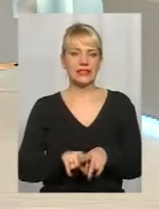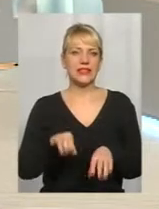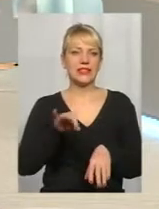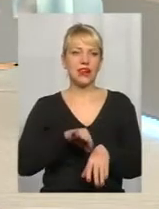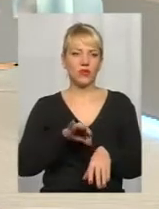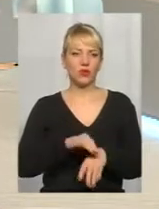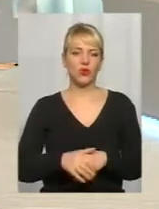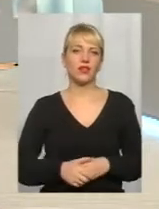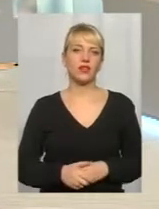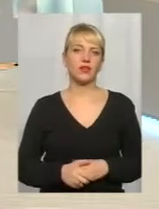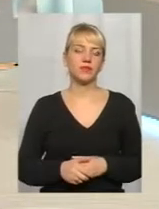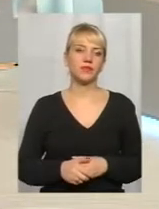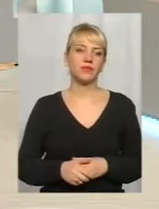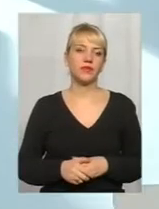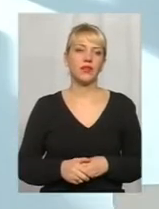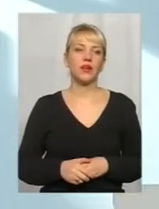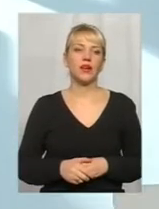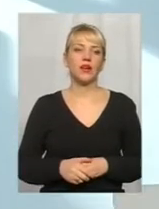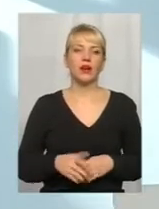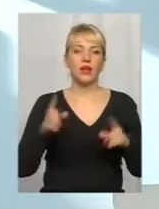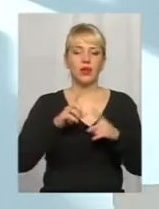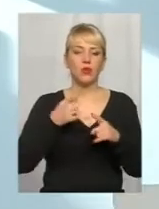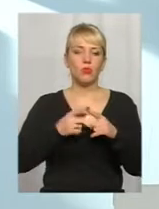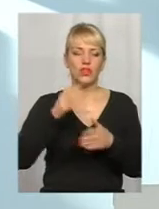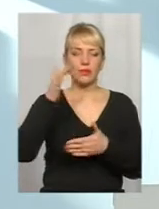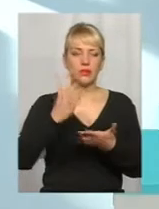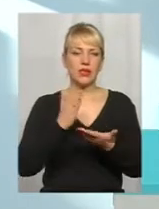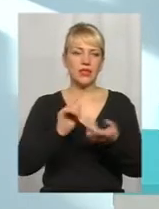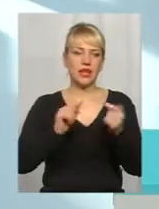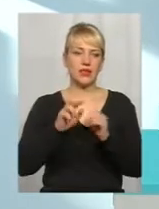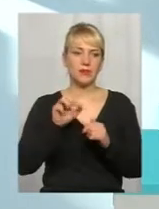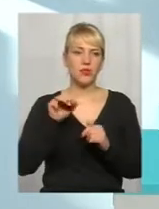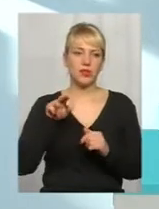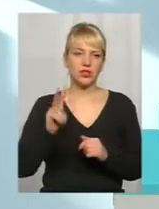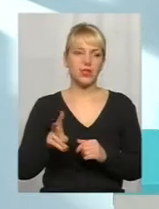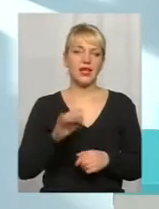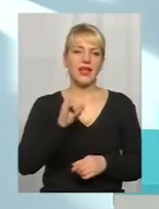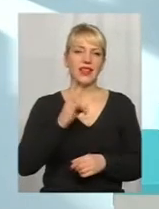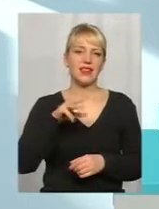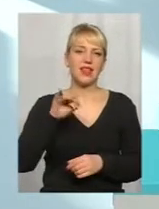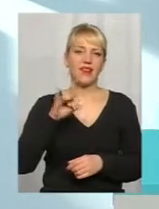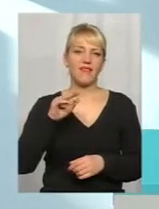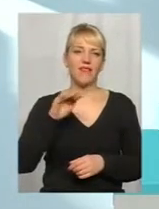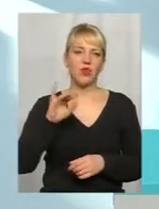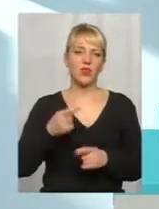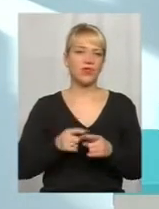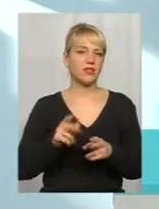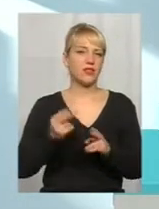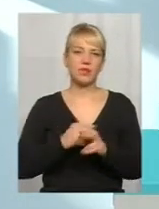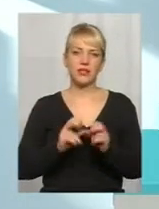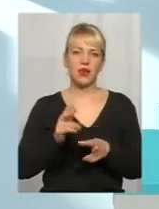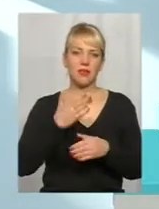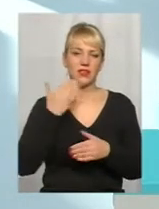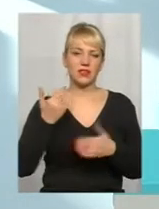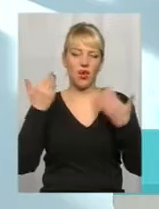захворюваннях? Ну, к мінімум, в цьому списку є антибіотики і інтерферони, які не також безпасні для організма,